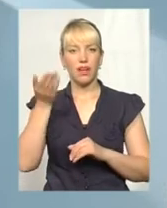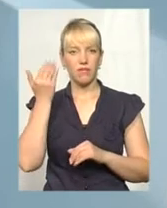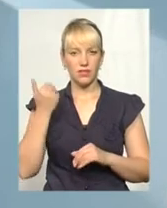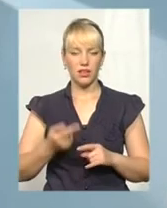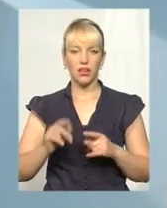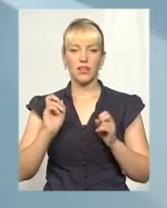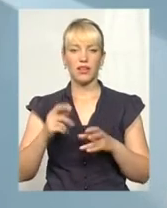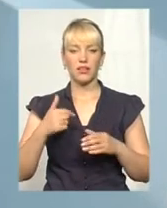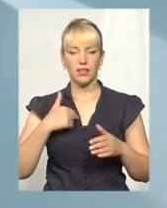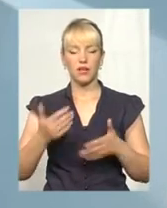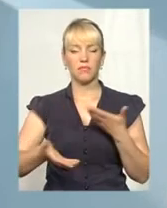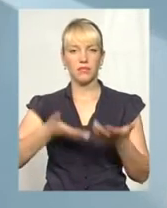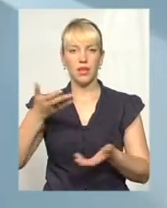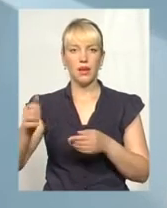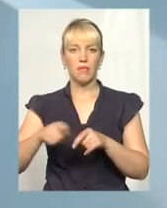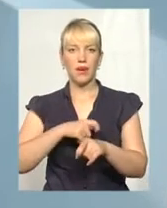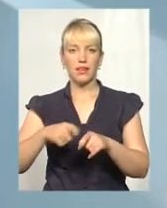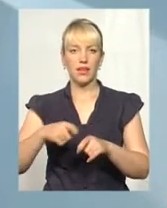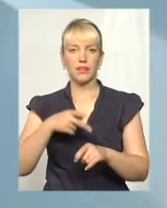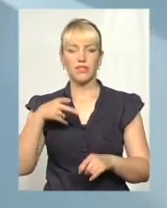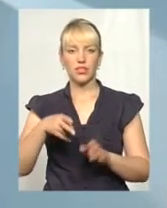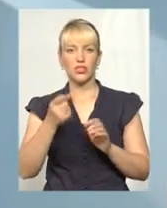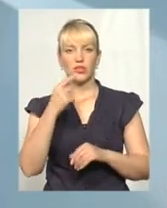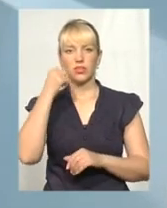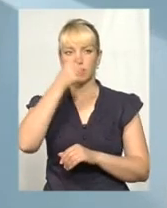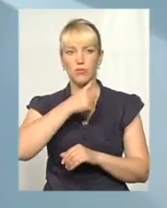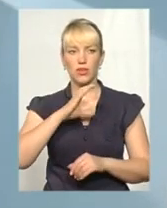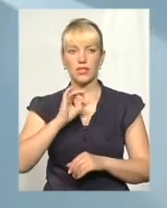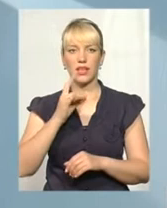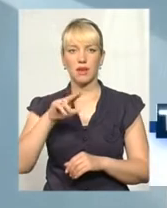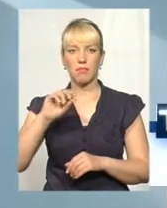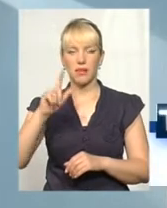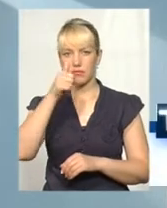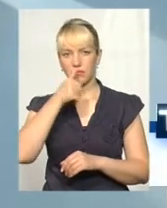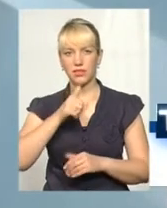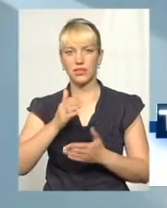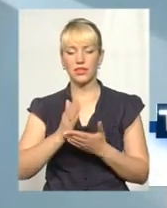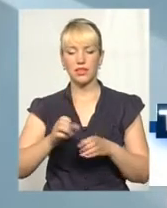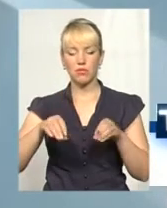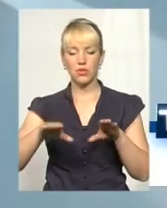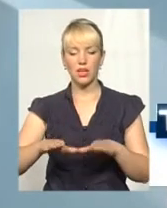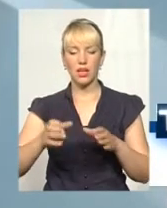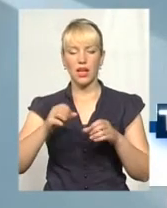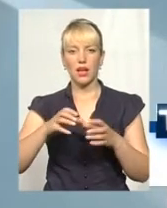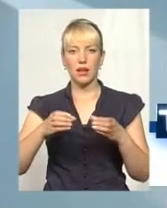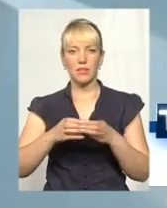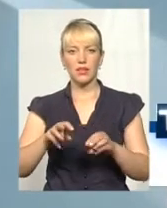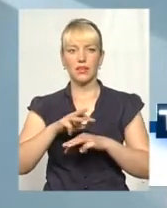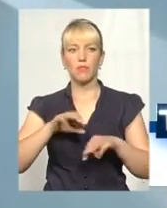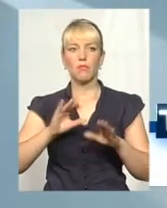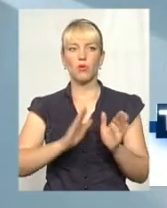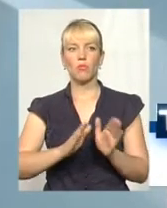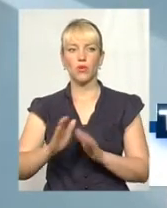Як я підняла матеріали, то ще в 2011 році в серпні місці є постанова Кабінету міністрів про порядок організації